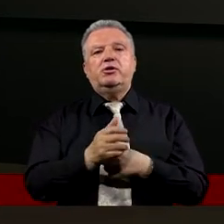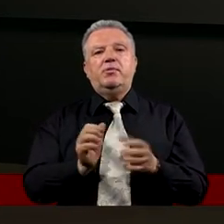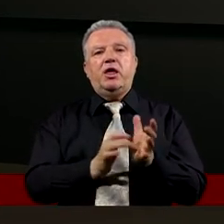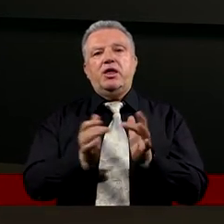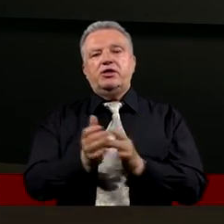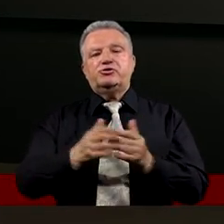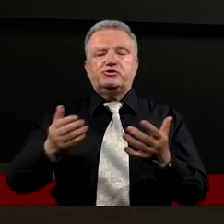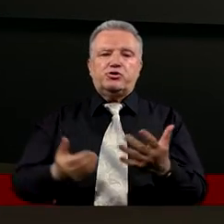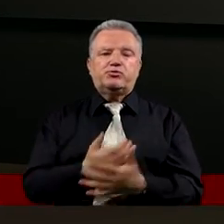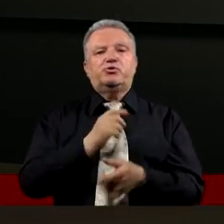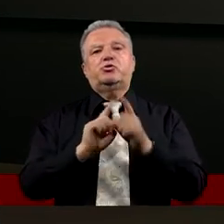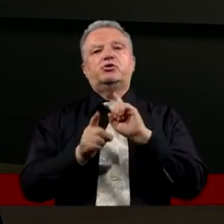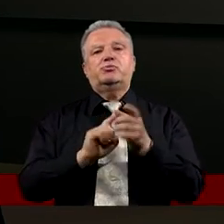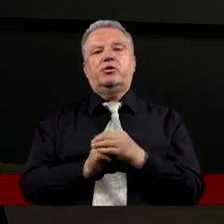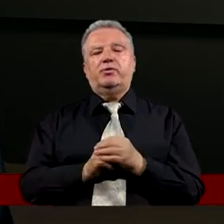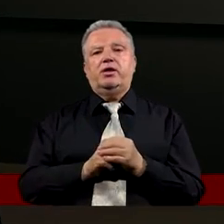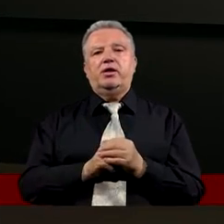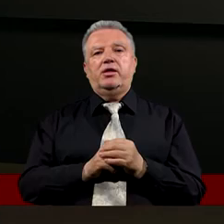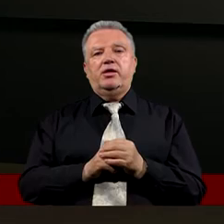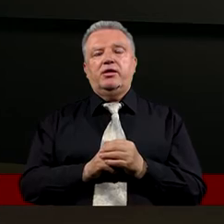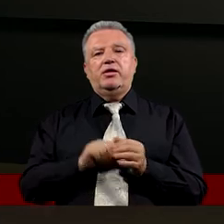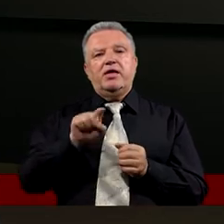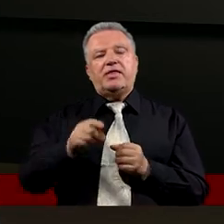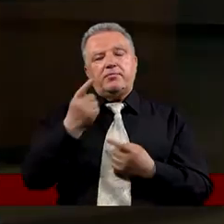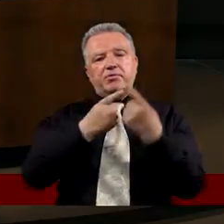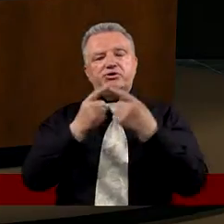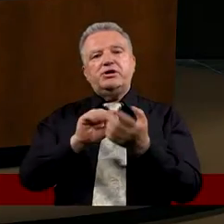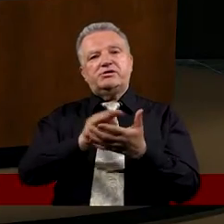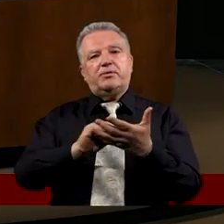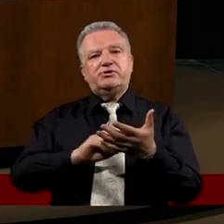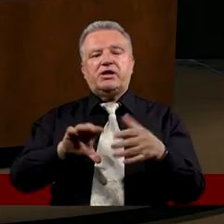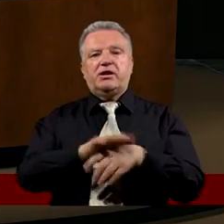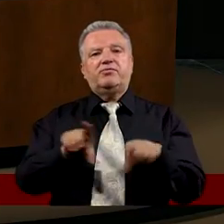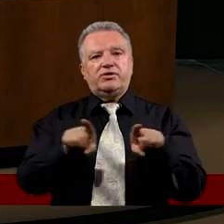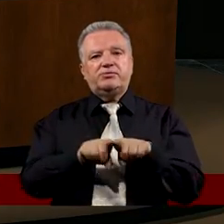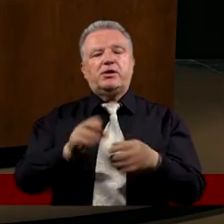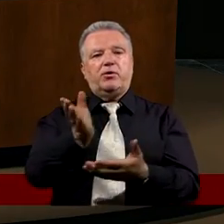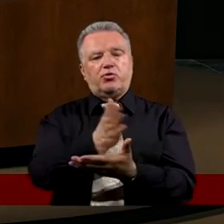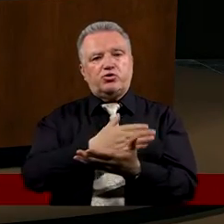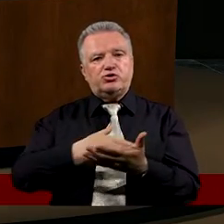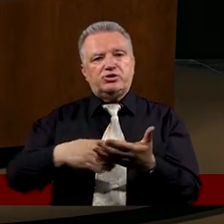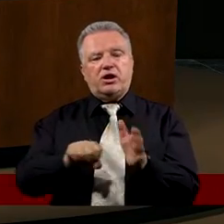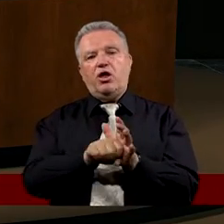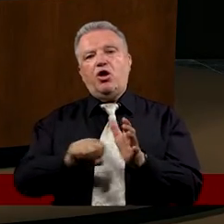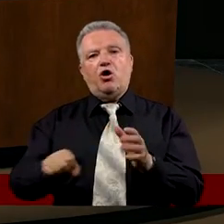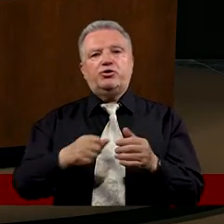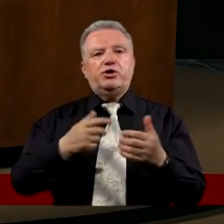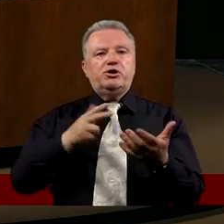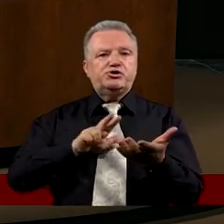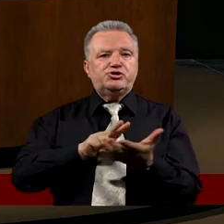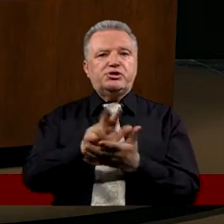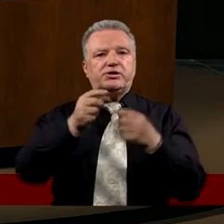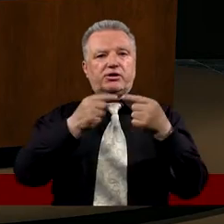rozpoczął ze swoimi uczniami pewną rozmowę. Jej treść znajdujemy zapisaną w tym samym rozdziale od wersetu 13